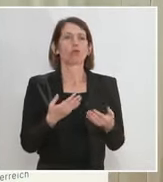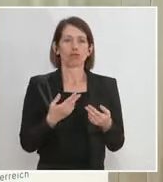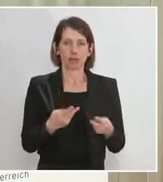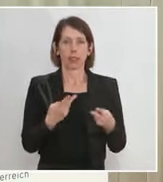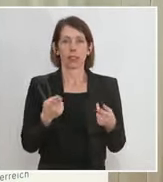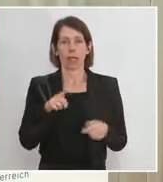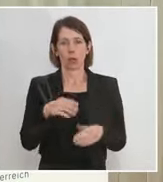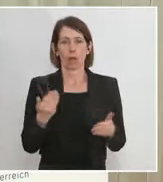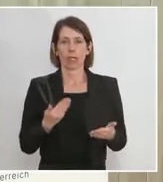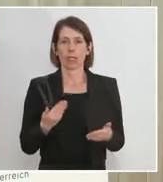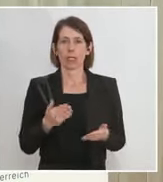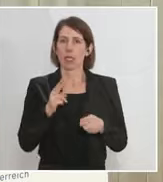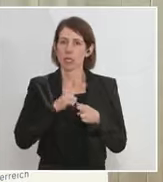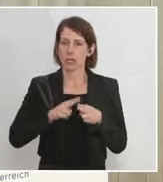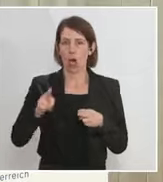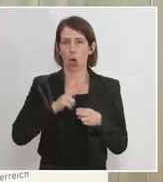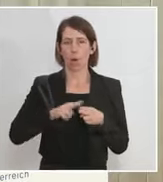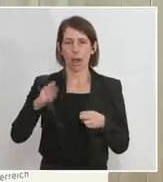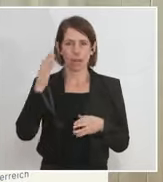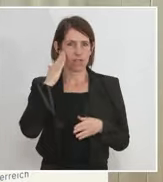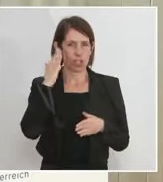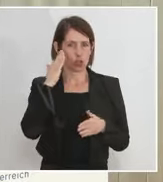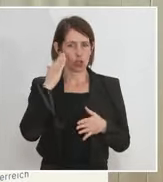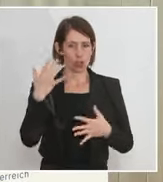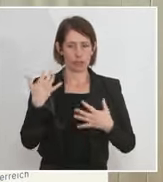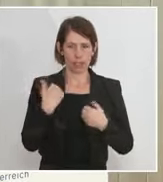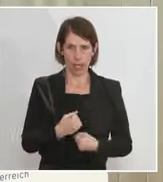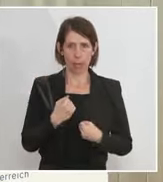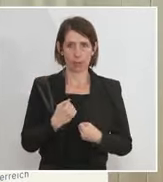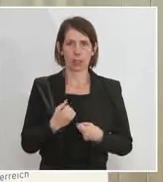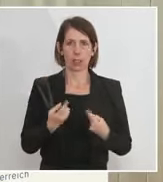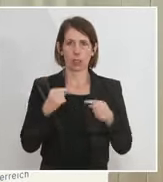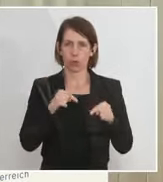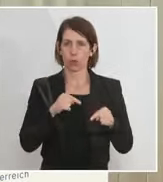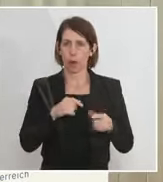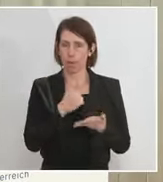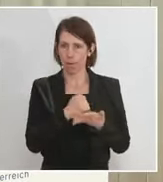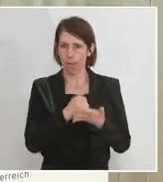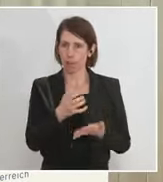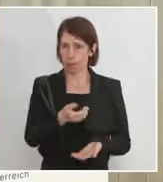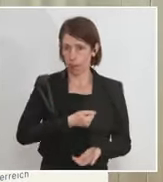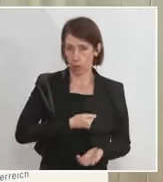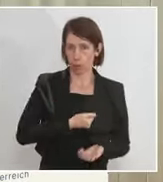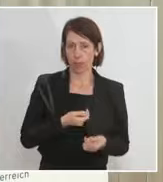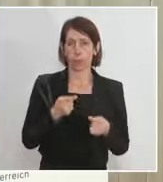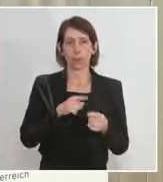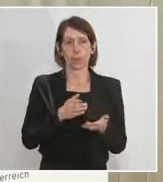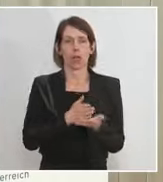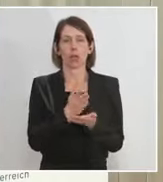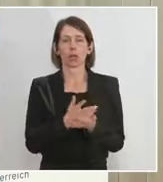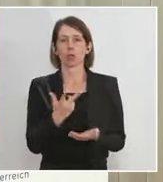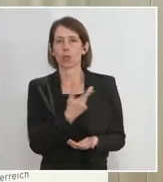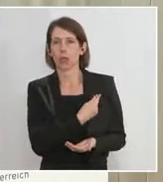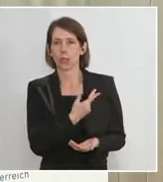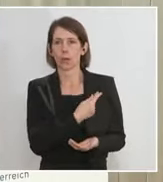ist noch, dass wir eine saubere wissenschaftliche Absicherung dessen erreichen, dass auch bei der Durch-die-Impfung das